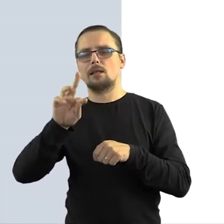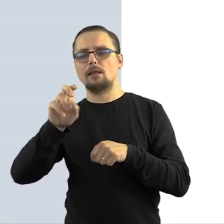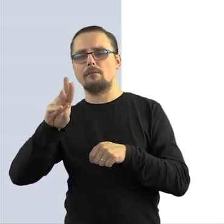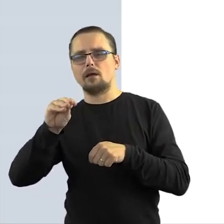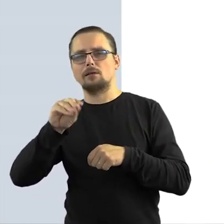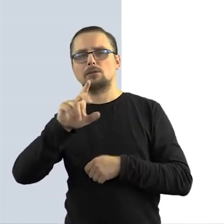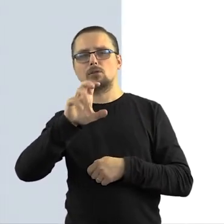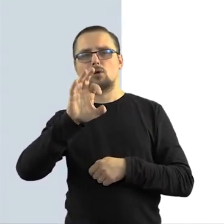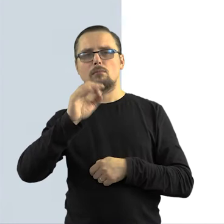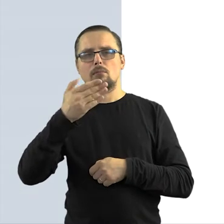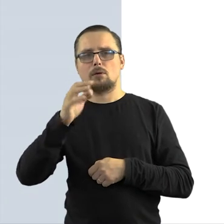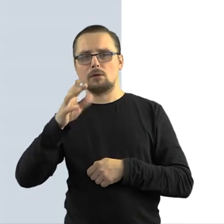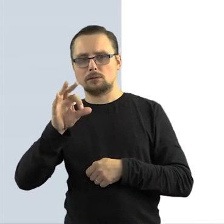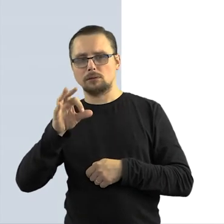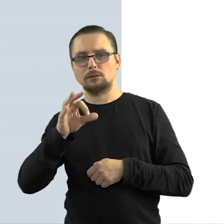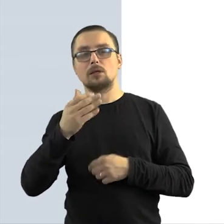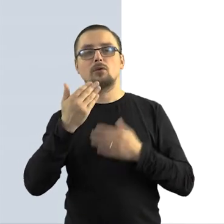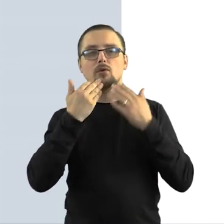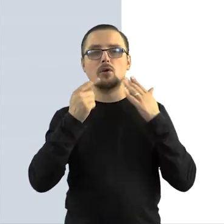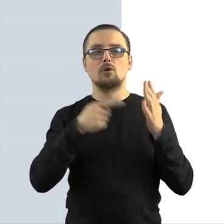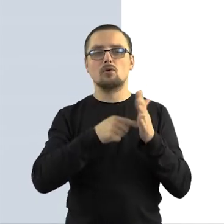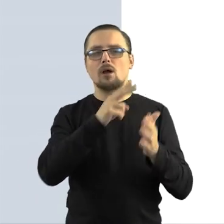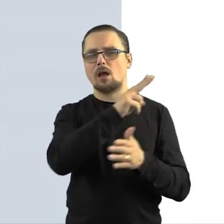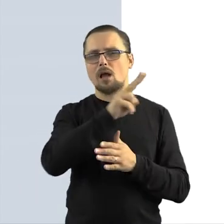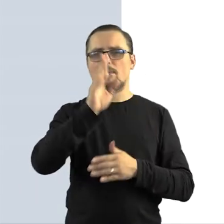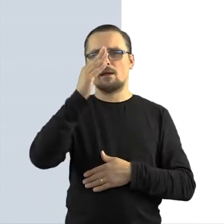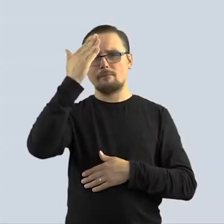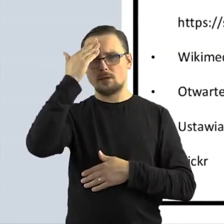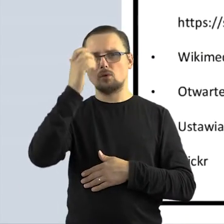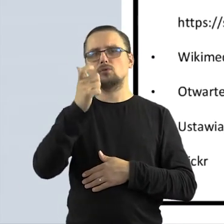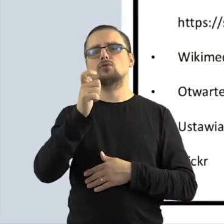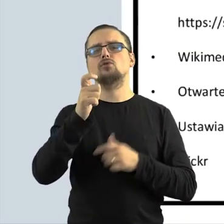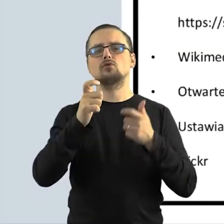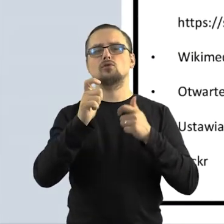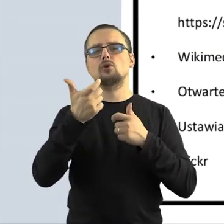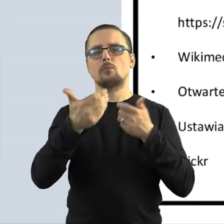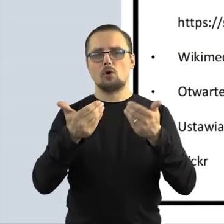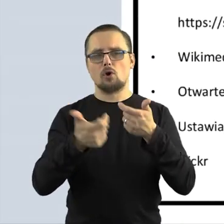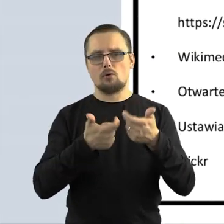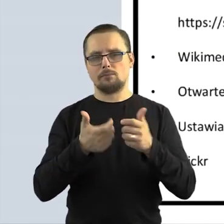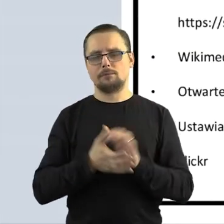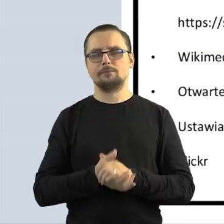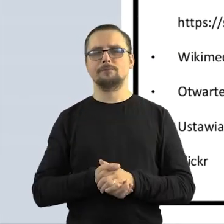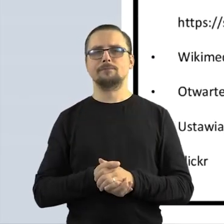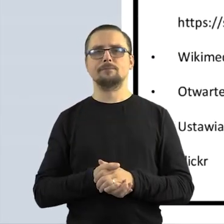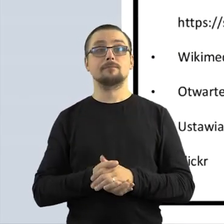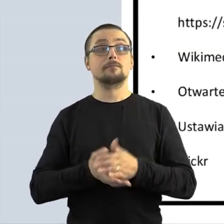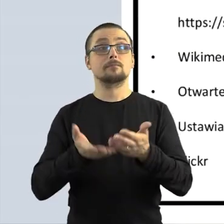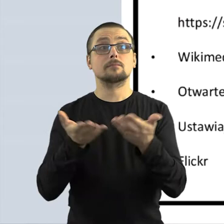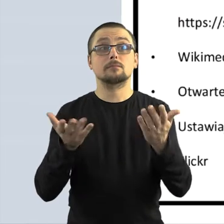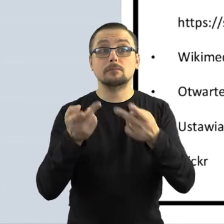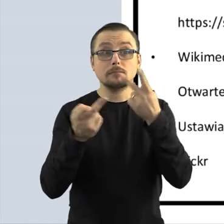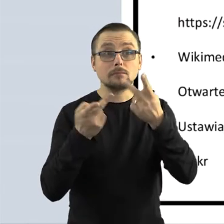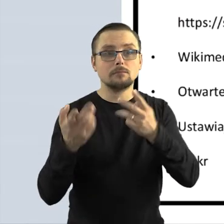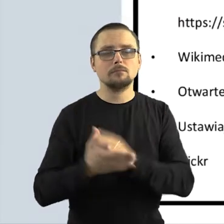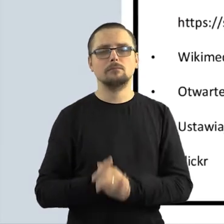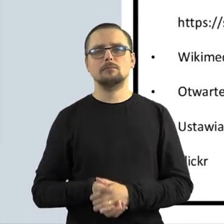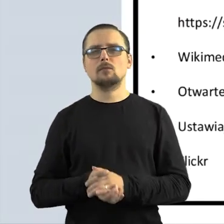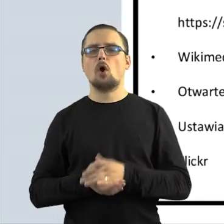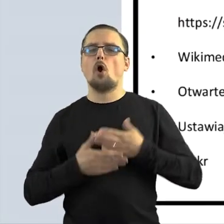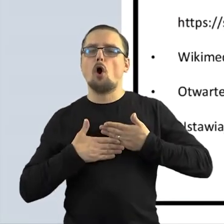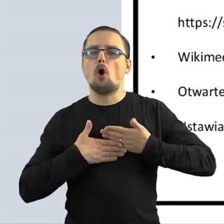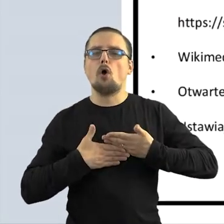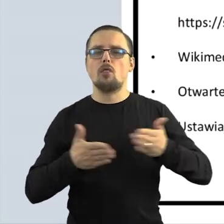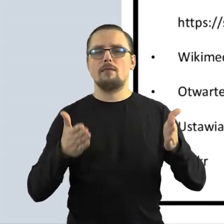wszyscy wiedzieli, co mogą z danym utworem robić. No i znowu tutaj pytanie, gdzie można znaleźć